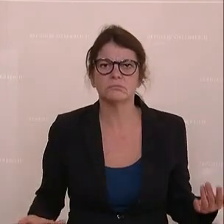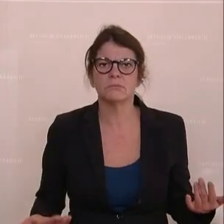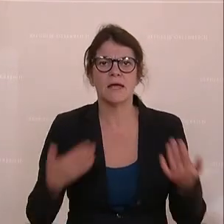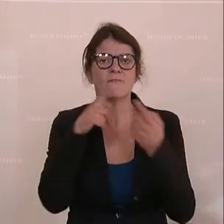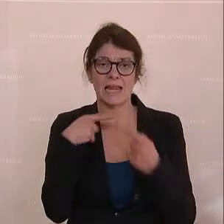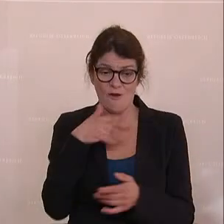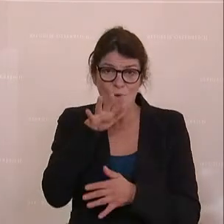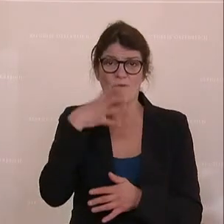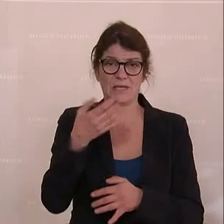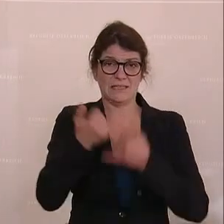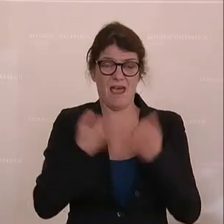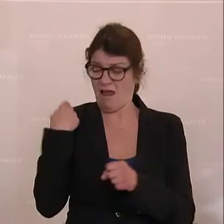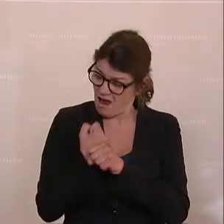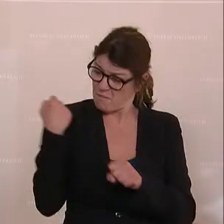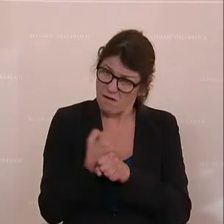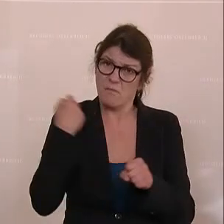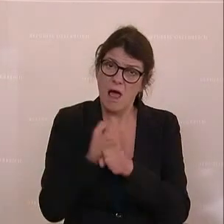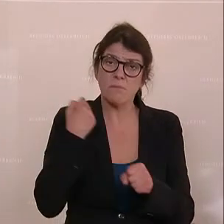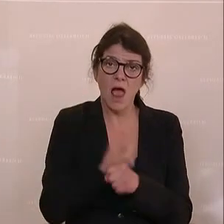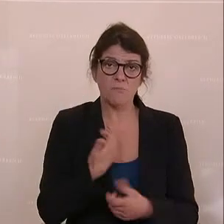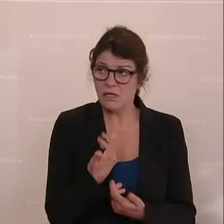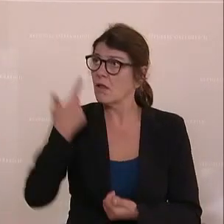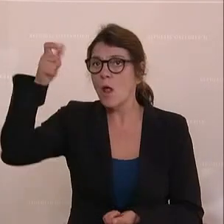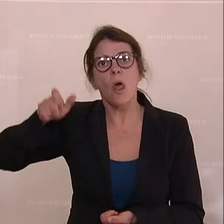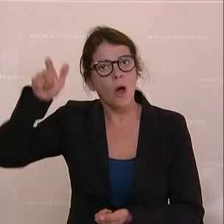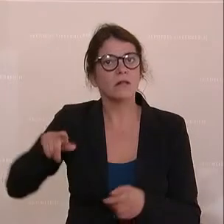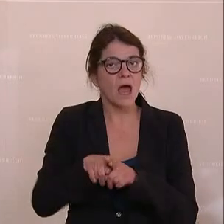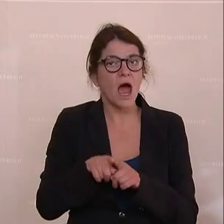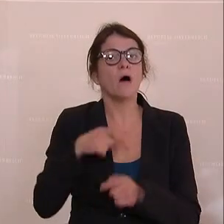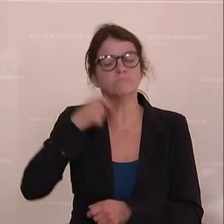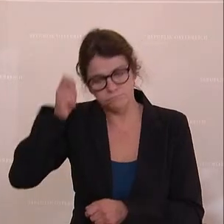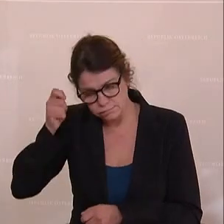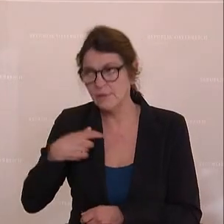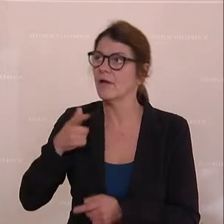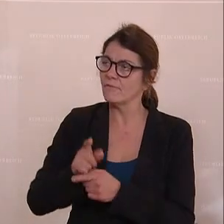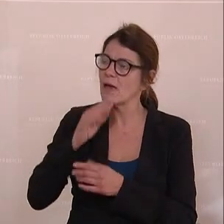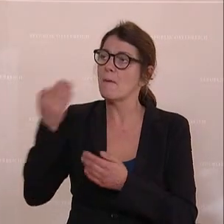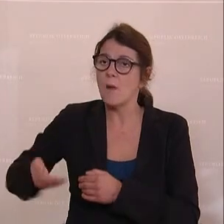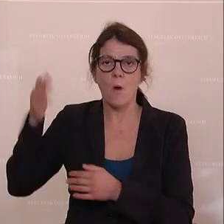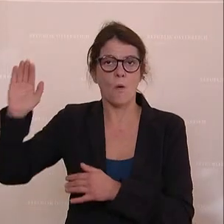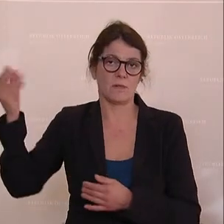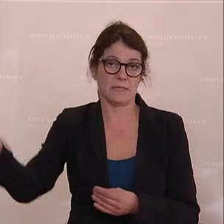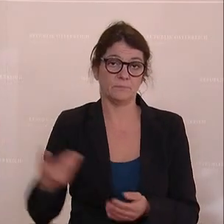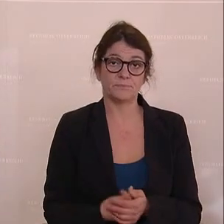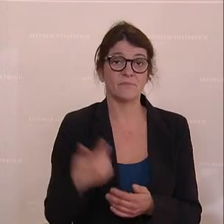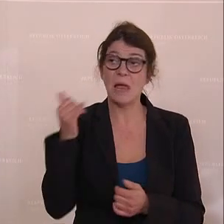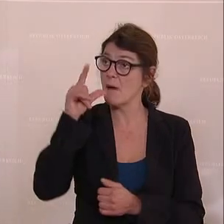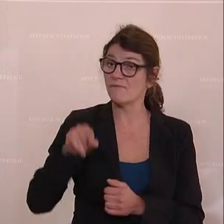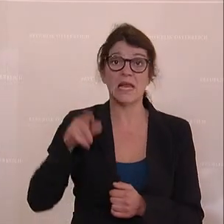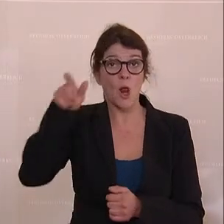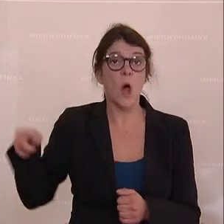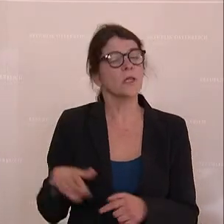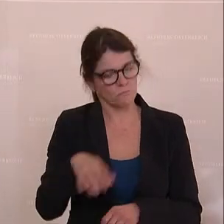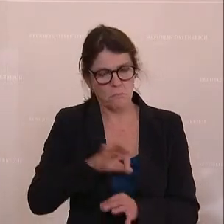wenn man 45 Jahre arbeitet, die Leute dementsprechend auch belohnen, weil es immer weniger werden, die das leisten. Und